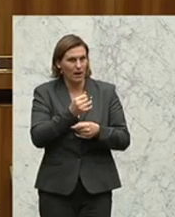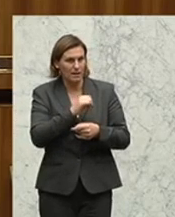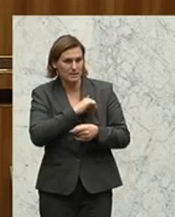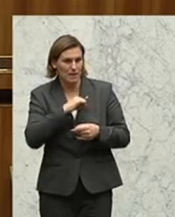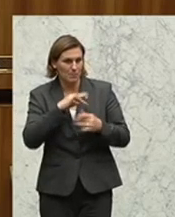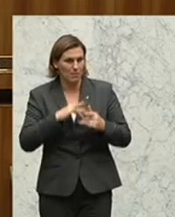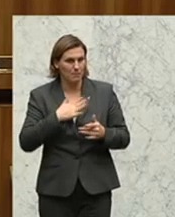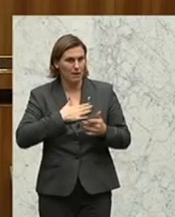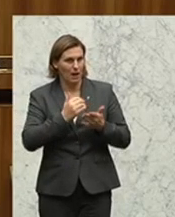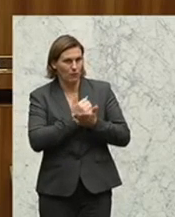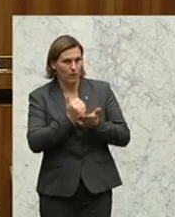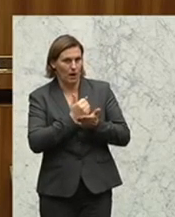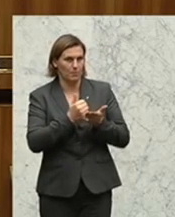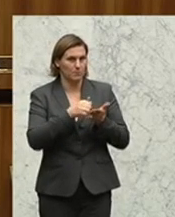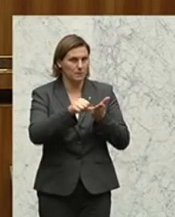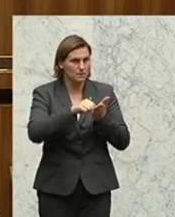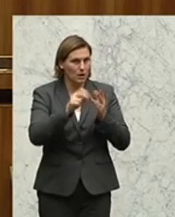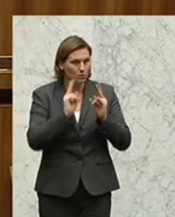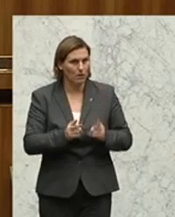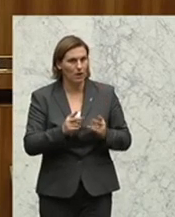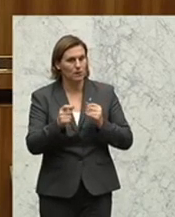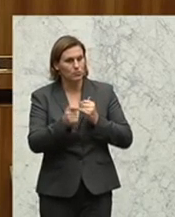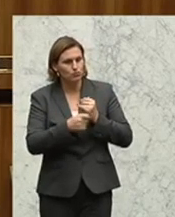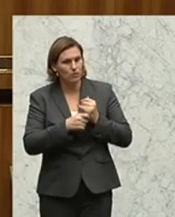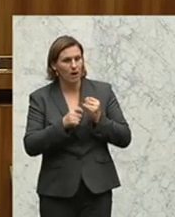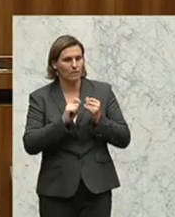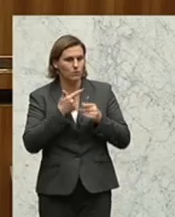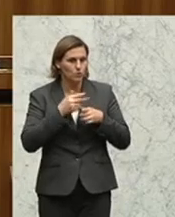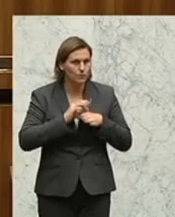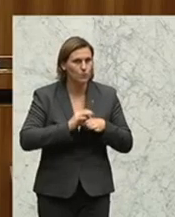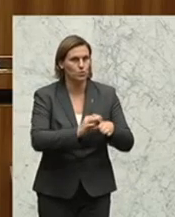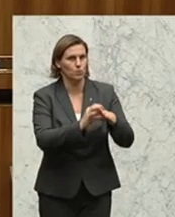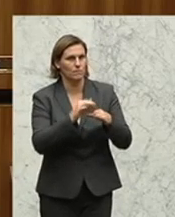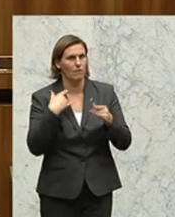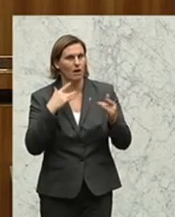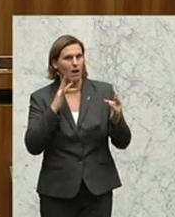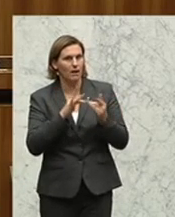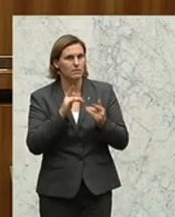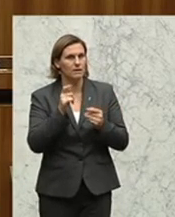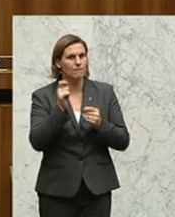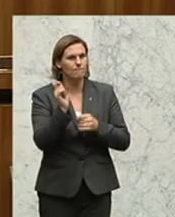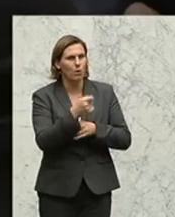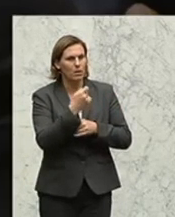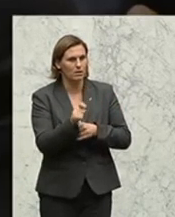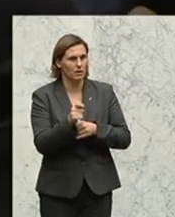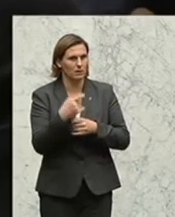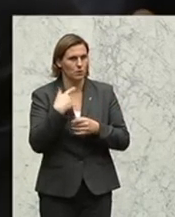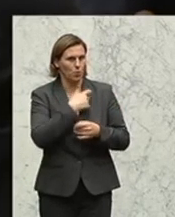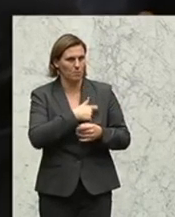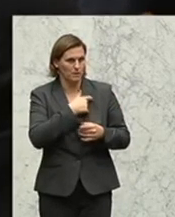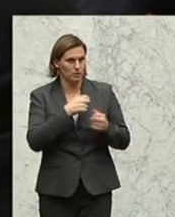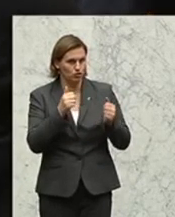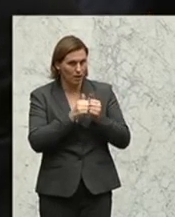Ich mag Ihnen da ein Stichwort liefern, Strafvollzug. Da war das Antifolterkomitee in Stein und stellt fest,